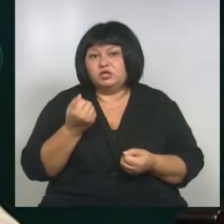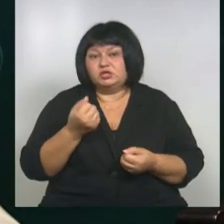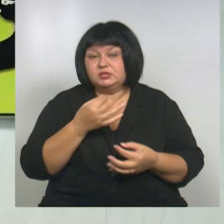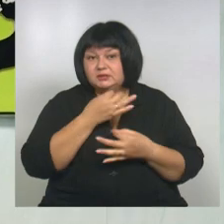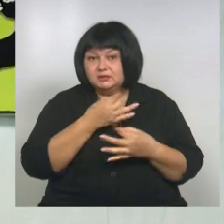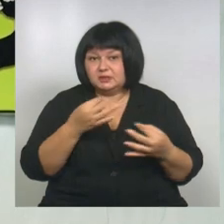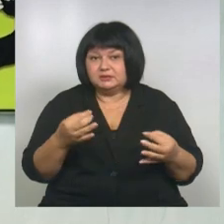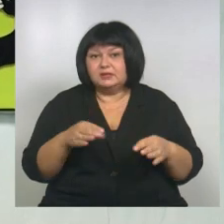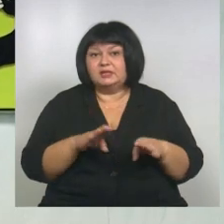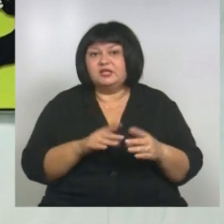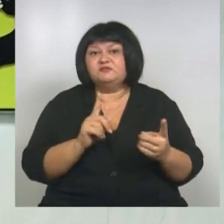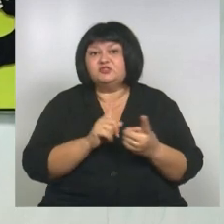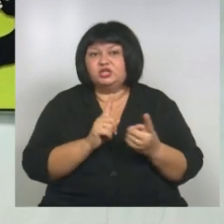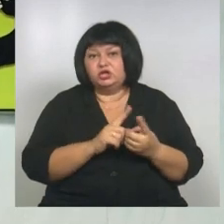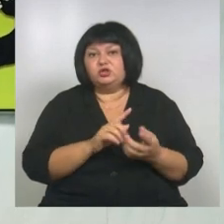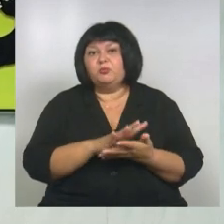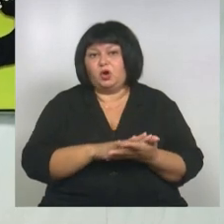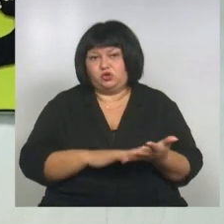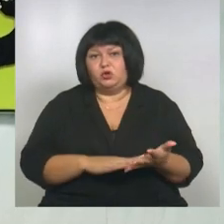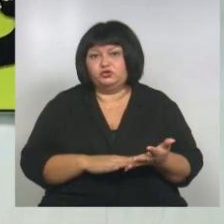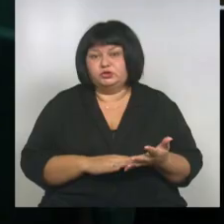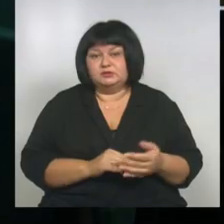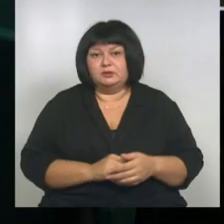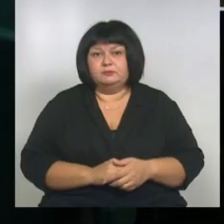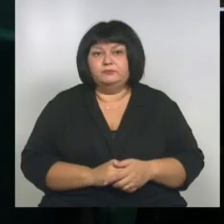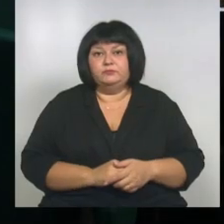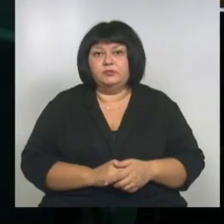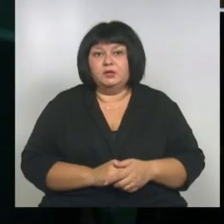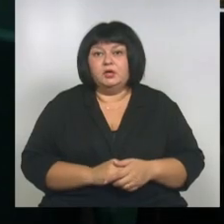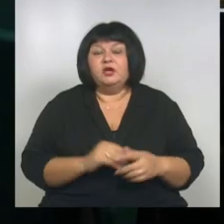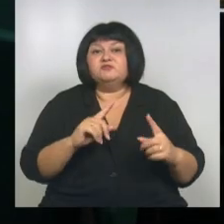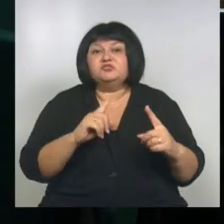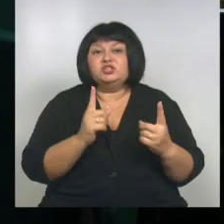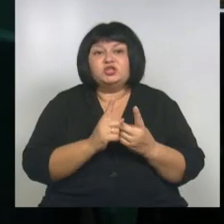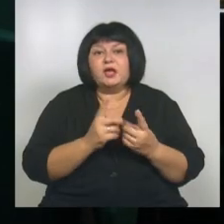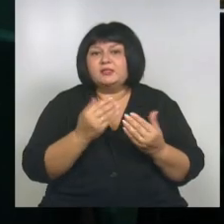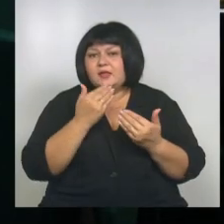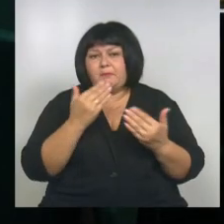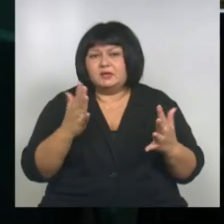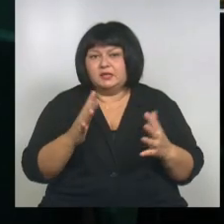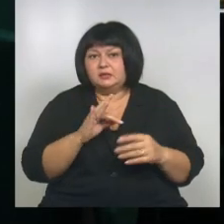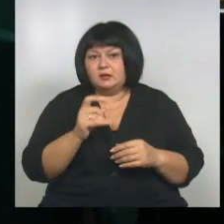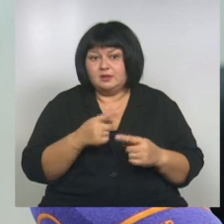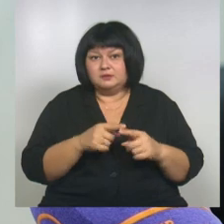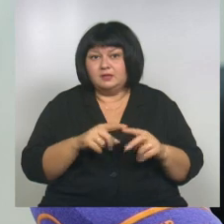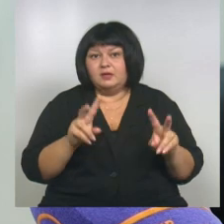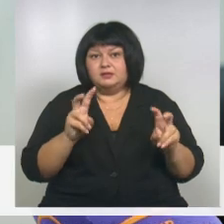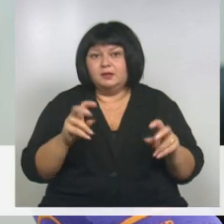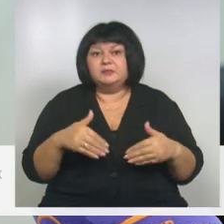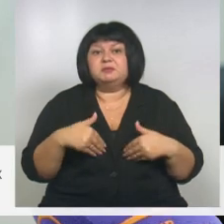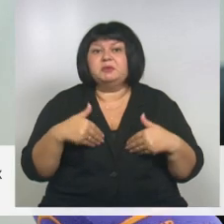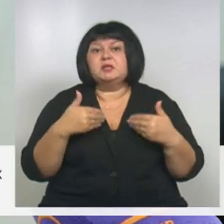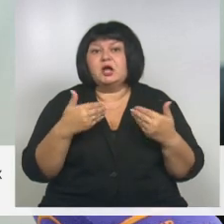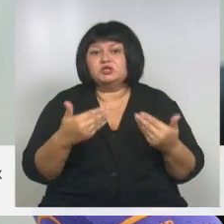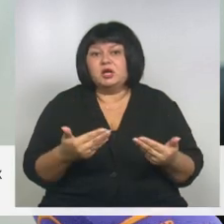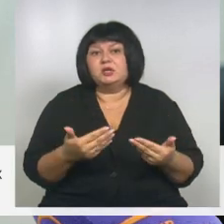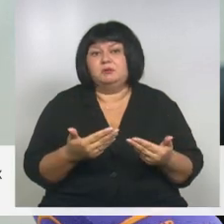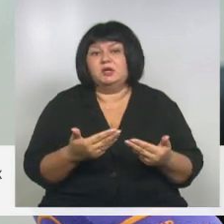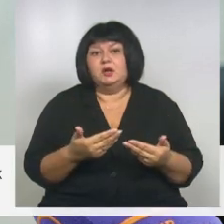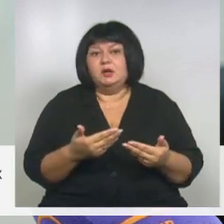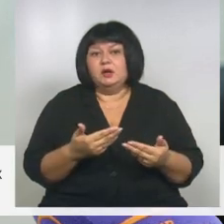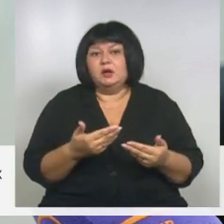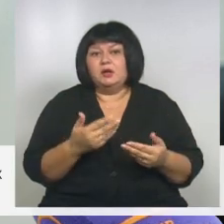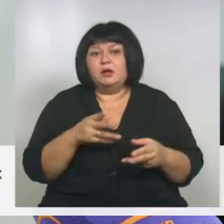Отметим, такие встречи продолжатся и дальше. Встречаемся не последний раз по этой теме. С предложениями буквально мы